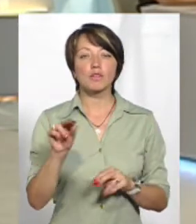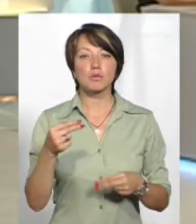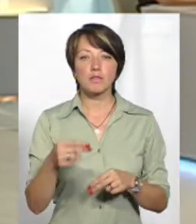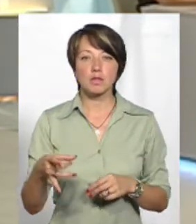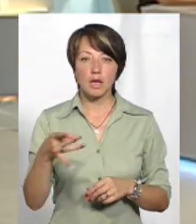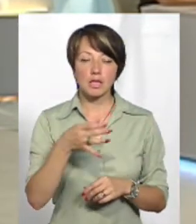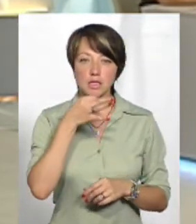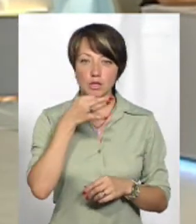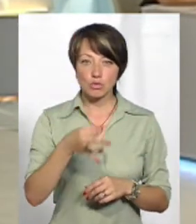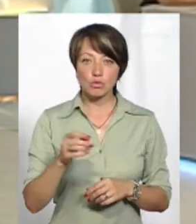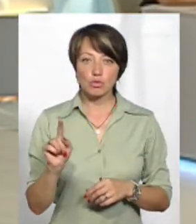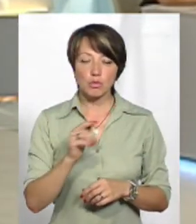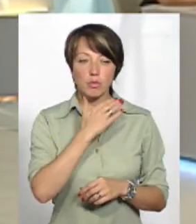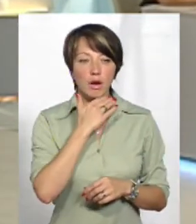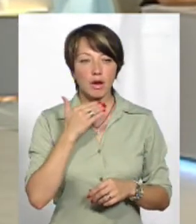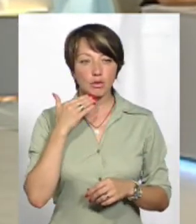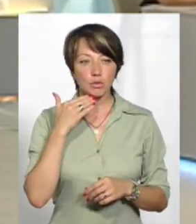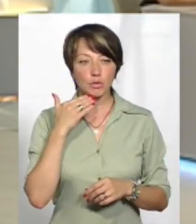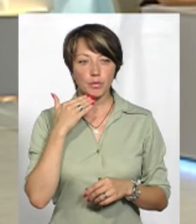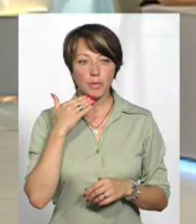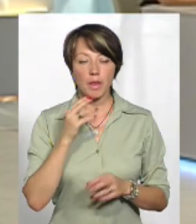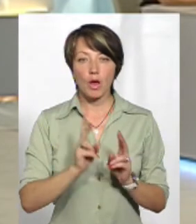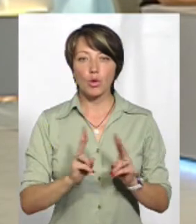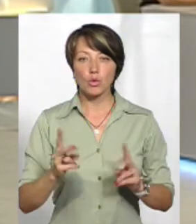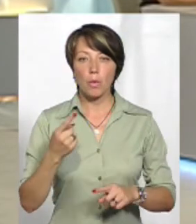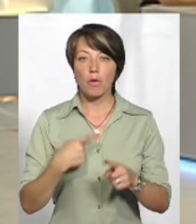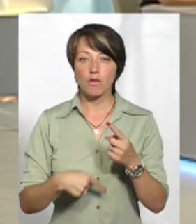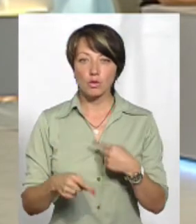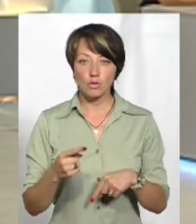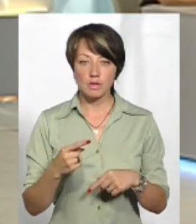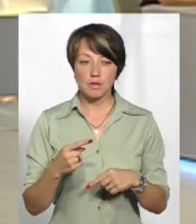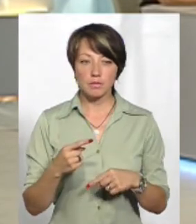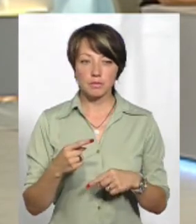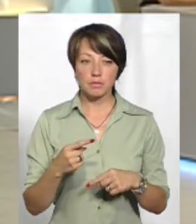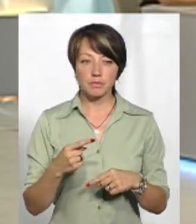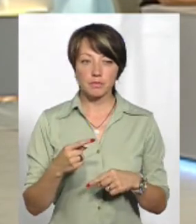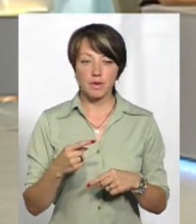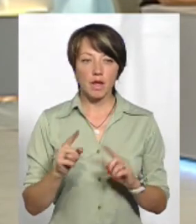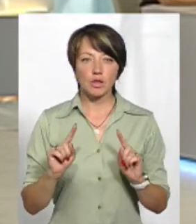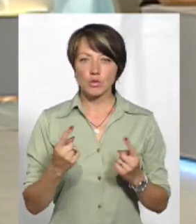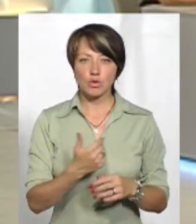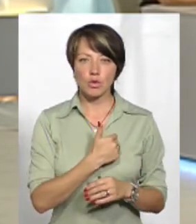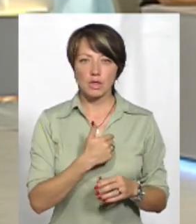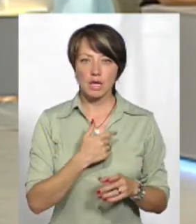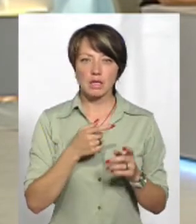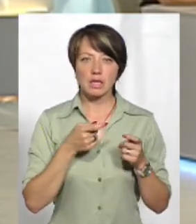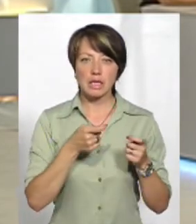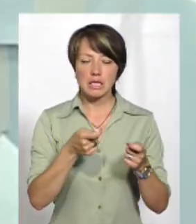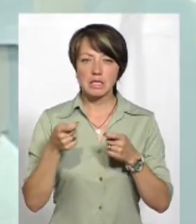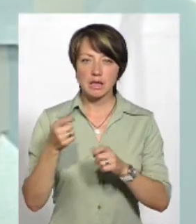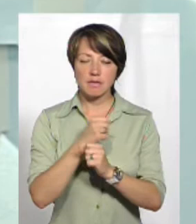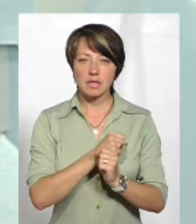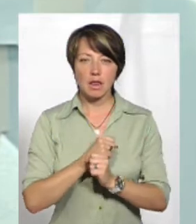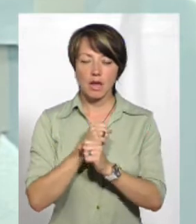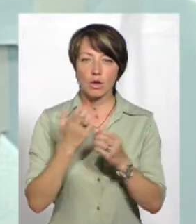районі? Я скажу, що багато тих, хто повернувся, не дуже хотять їздити в санаторій.